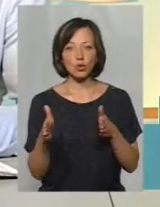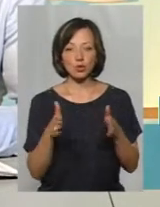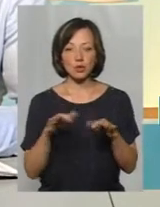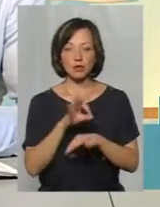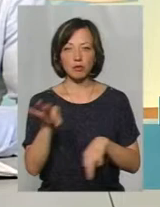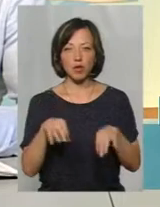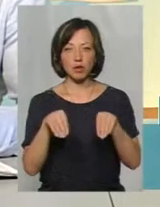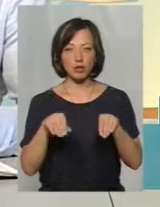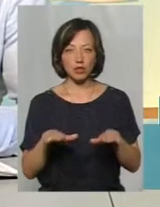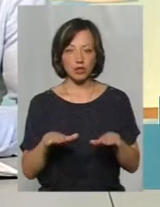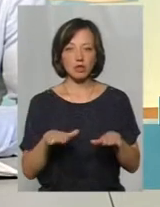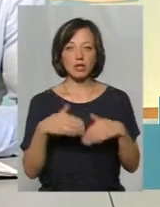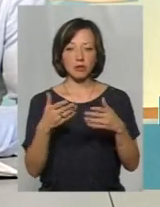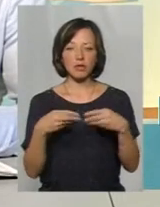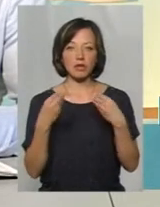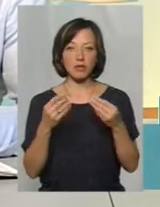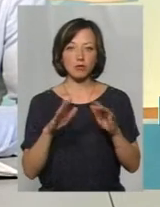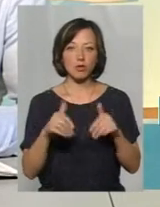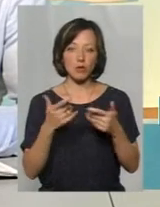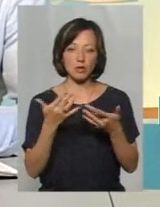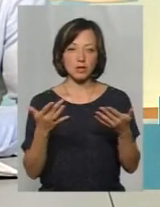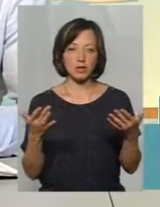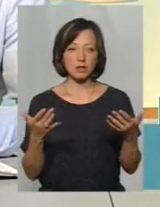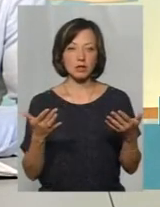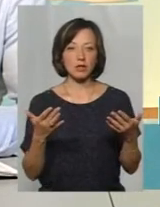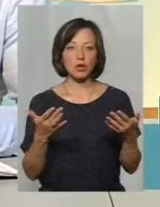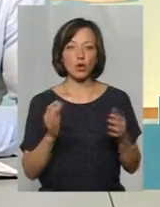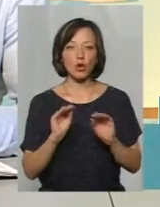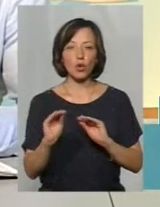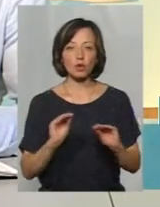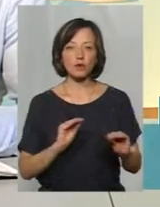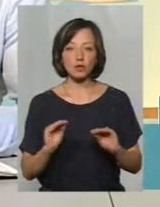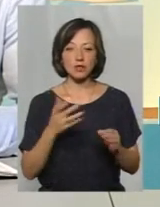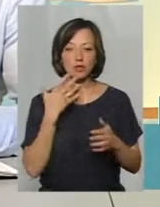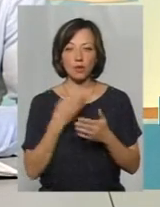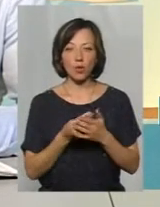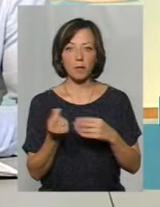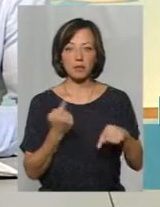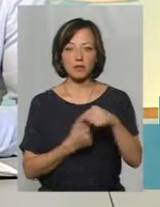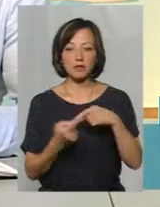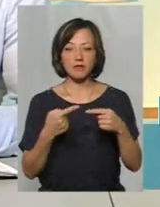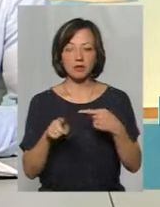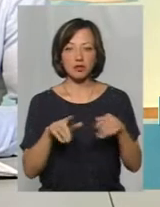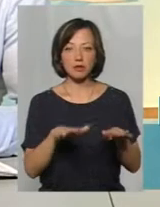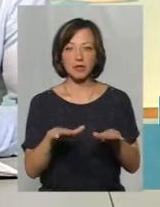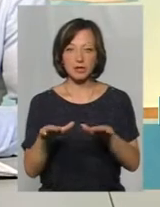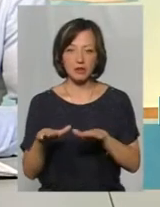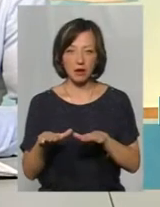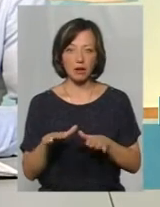проєкт рішення. Їм надавались пропозиції з розміщенням свого бізнесу в інших місцях.